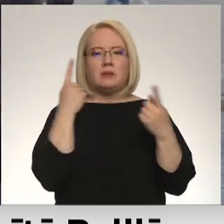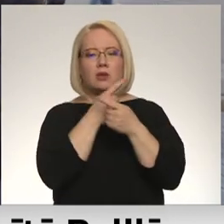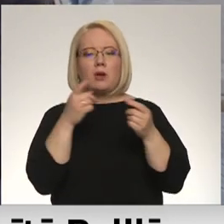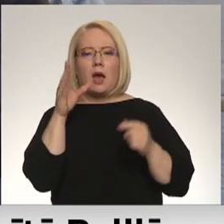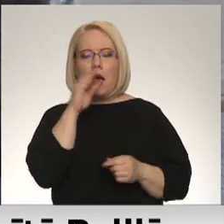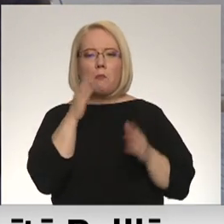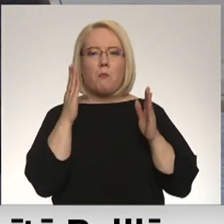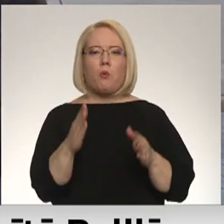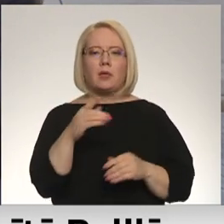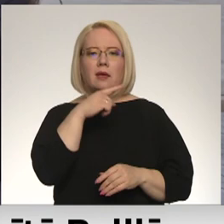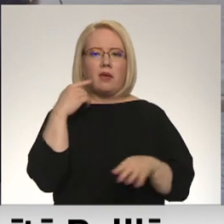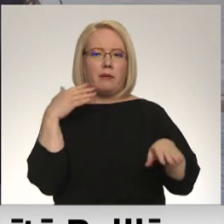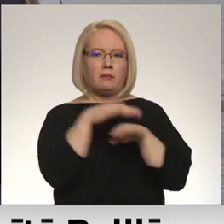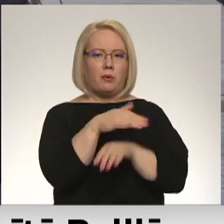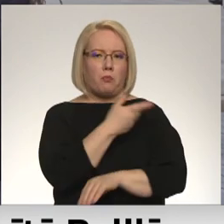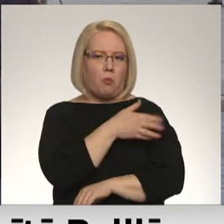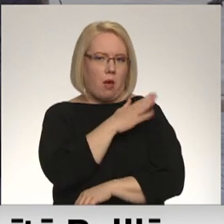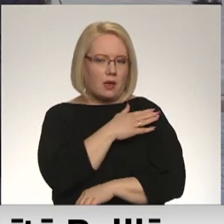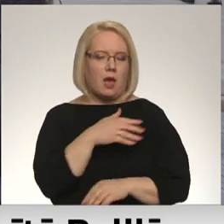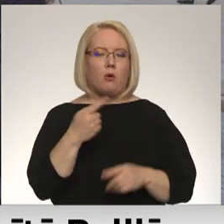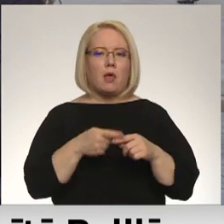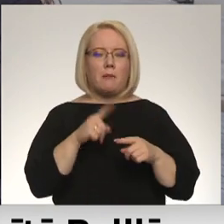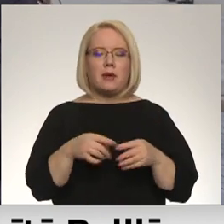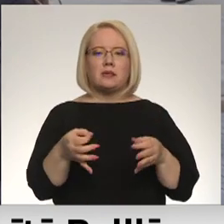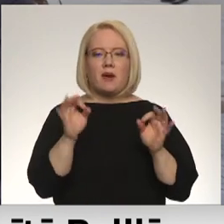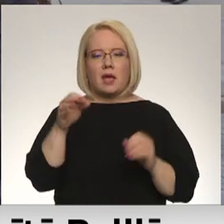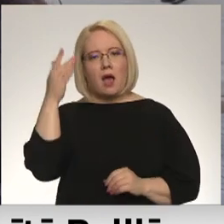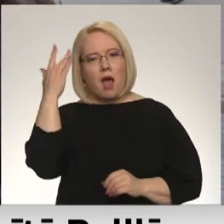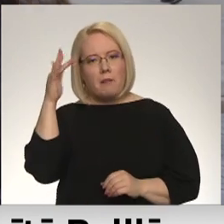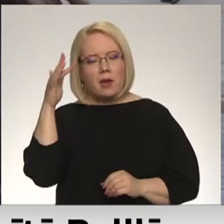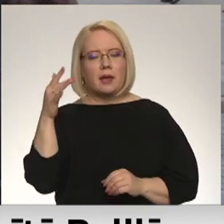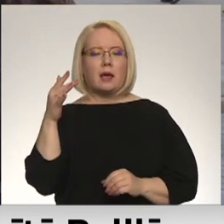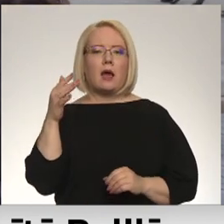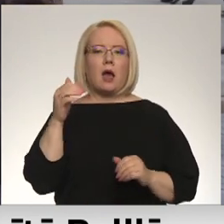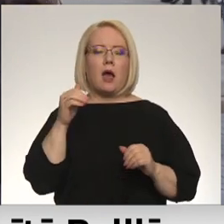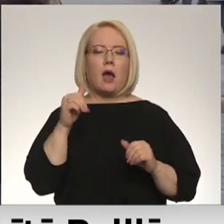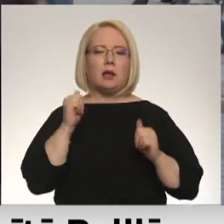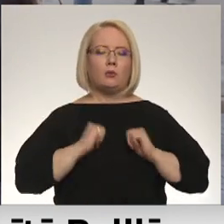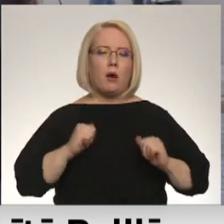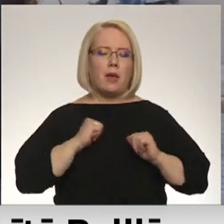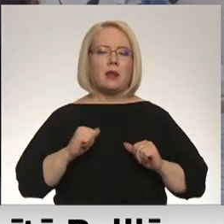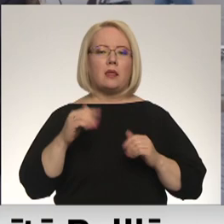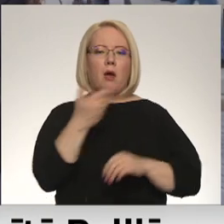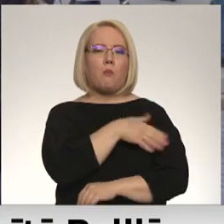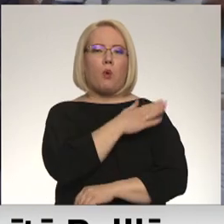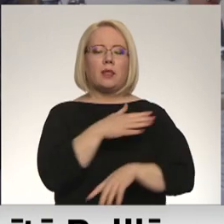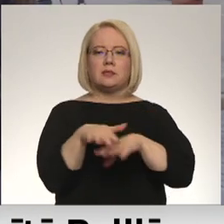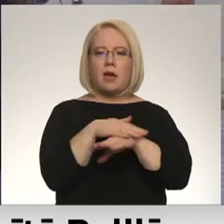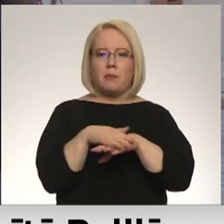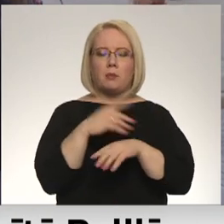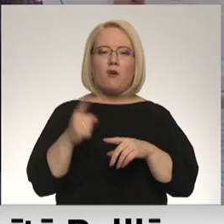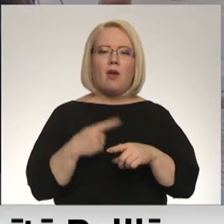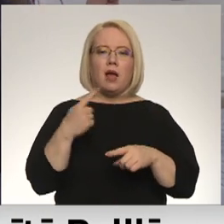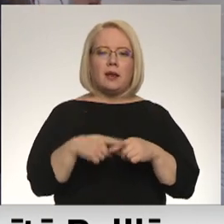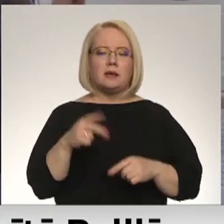uzbrukuma interesu lokā. Un tāpēc ir svarīgi, Amerikas savienotās valstis gan savācījā nomierina polijas sabiedrību un arī vēlreiz